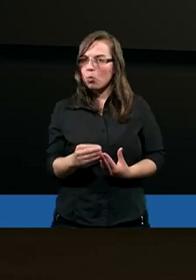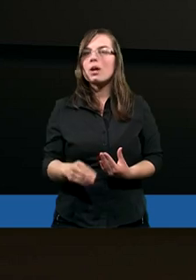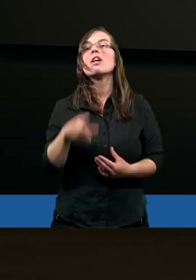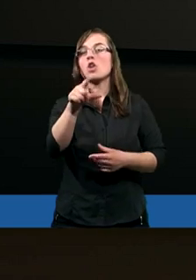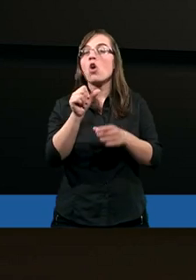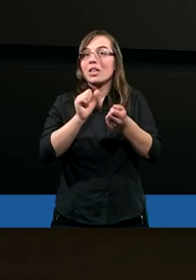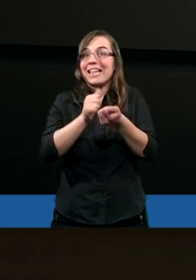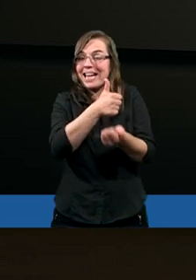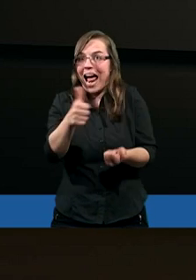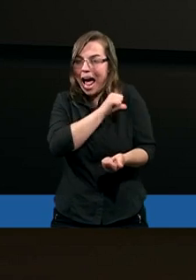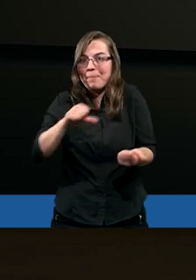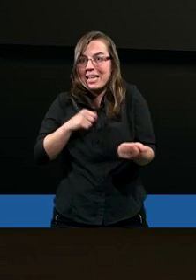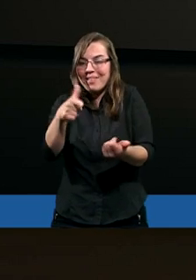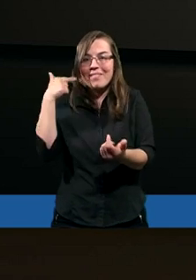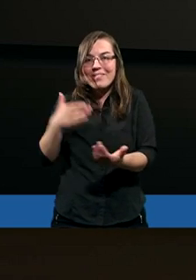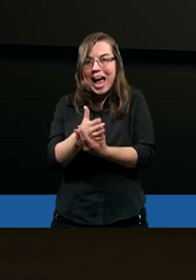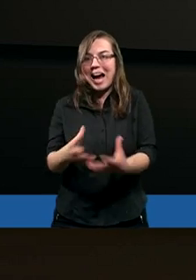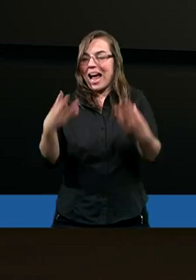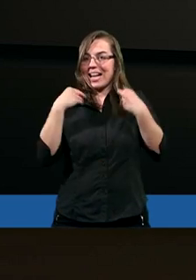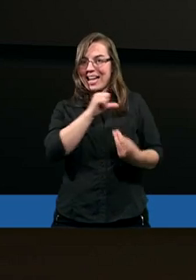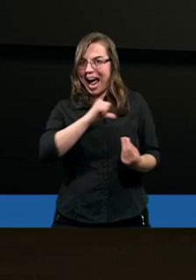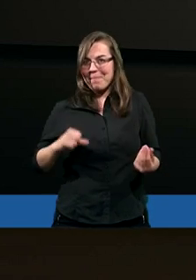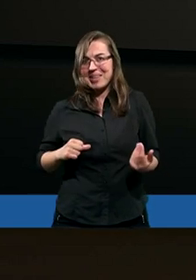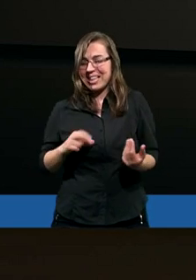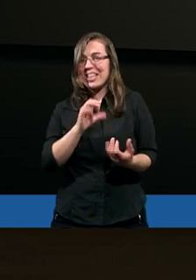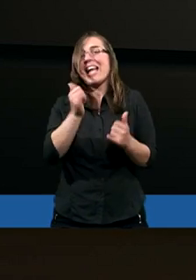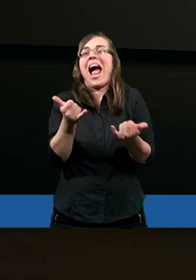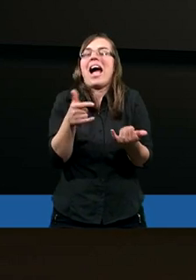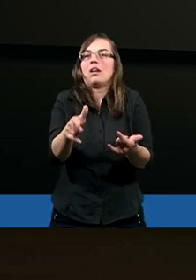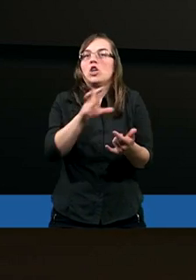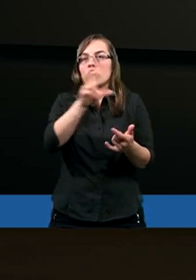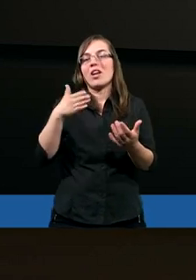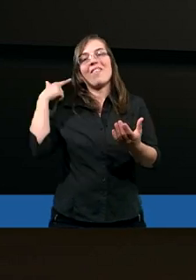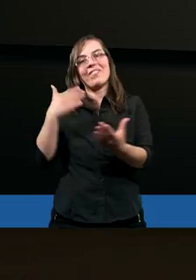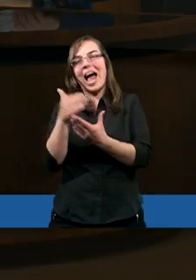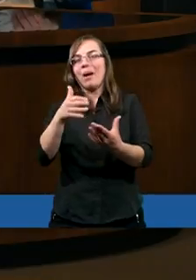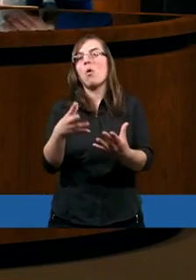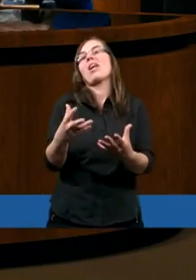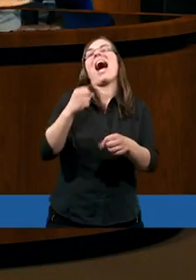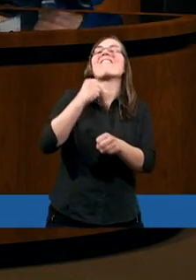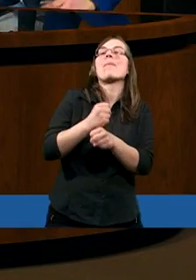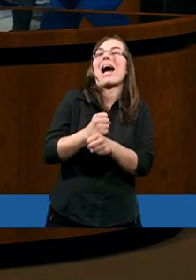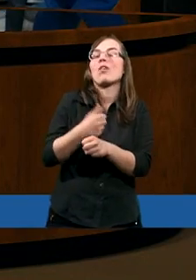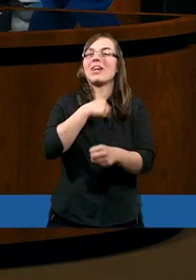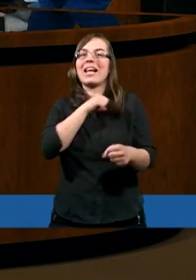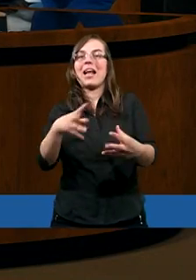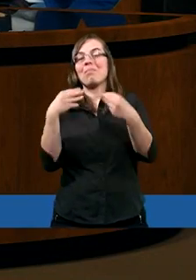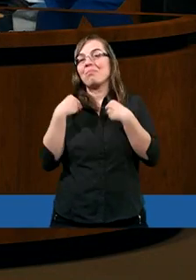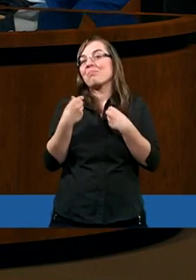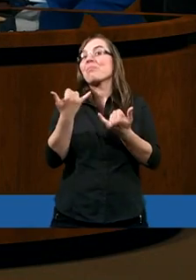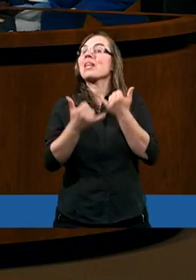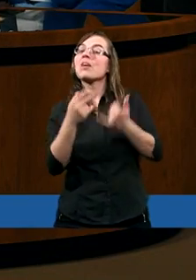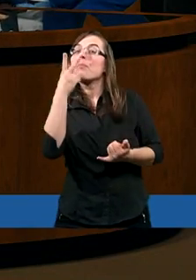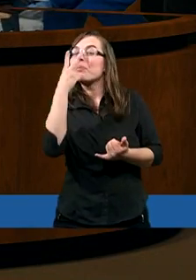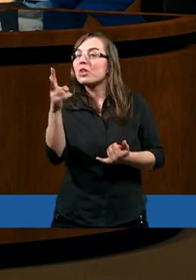Czy oni sami tą wiarę osiągnęli? Jak to jest z tą wiarą? Czy można wiarę wypracować? Jeśli spojrzymy na